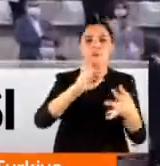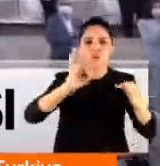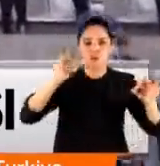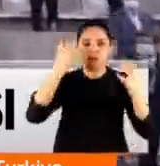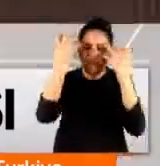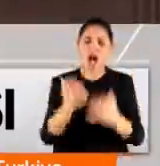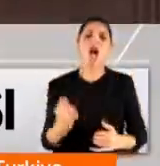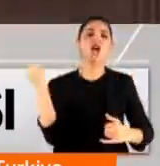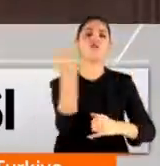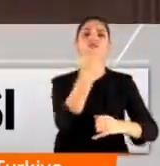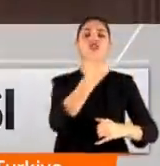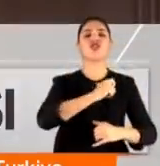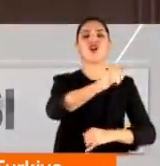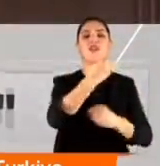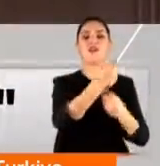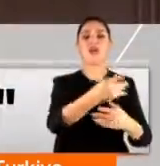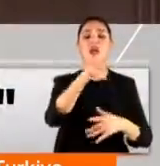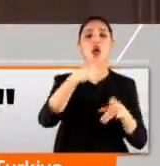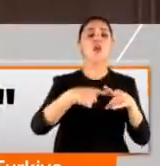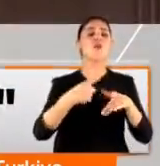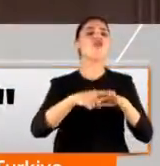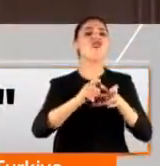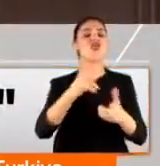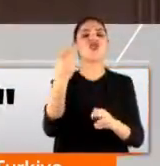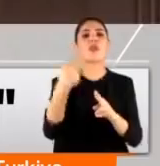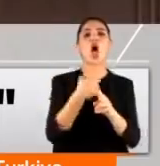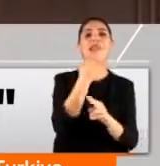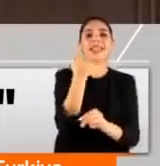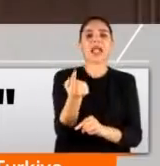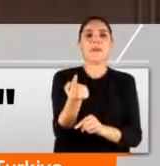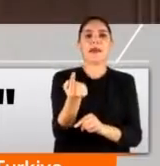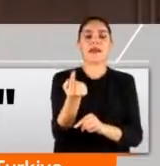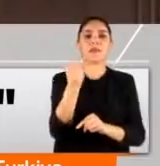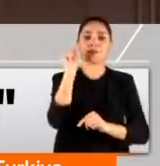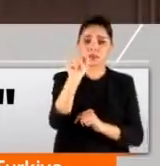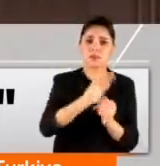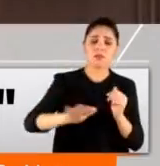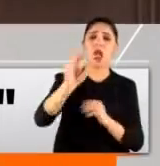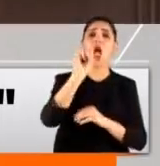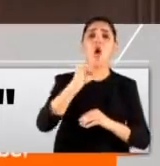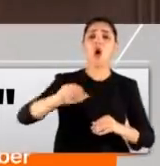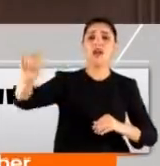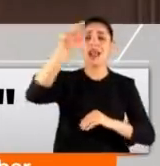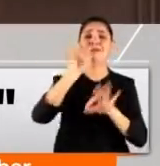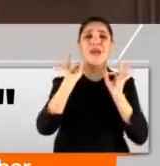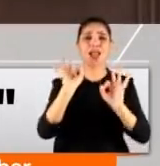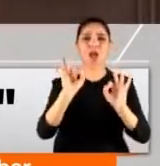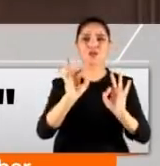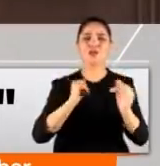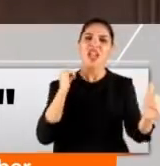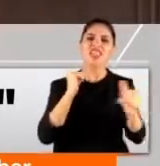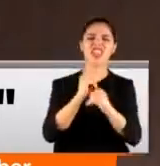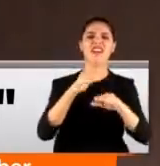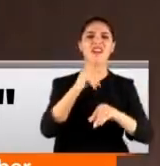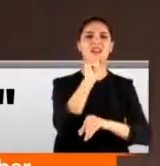cümlelerle eleştirdi. Faşizmin en sefil örneklerinden birini hem de öğretmenler gününde tekrar